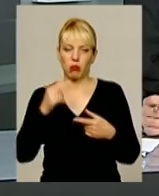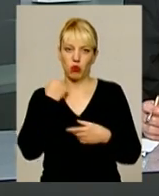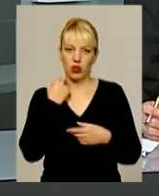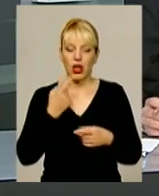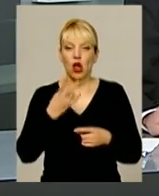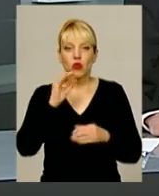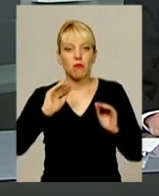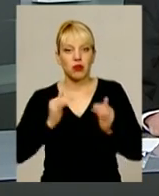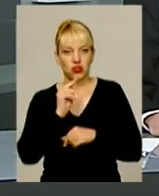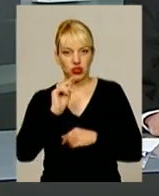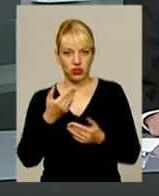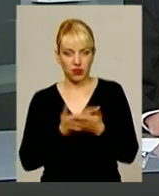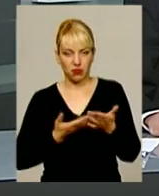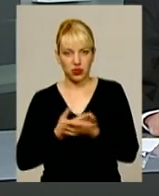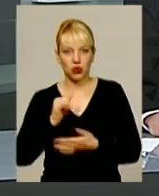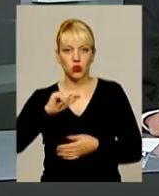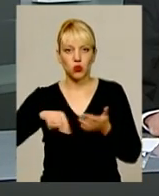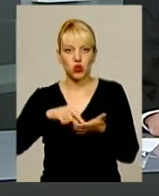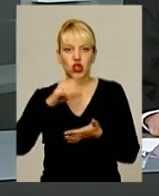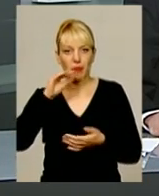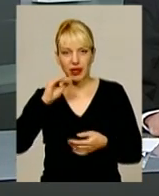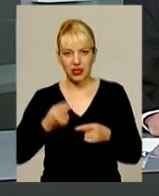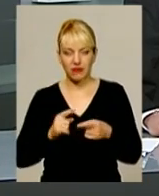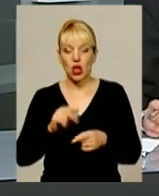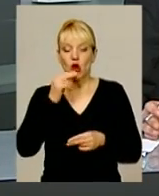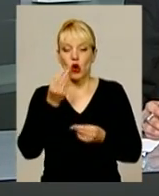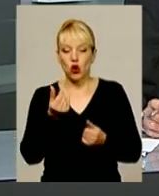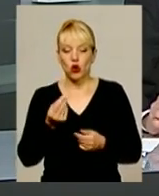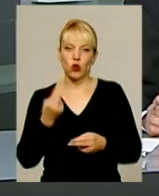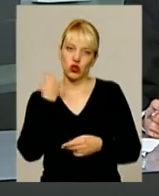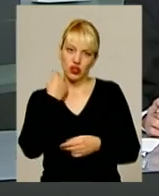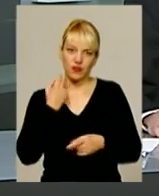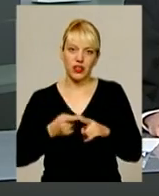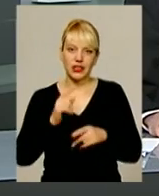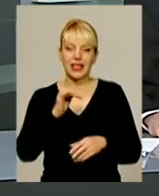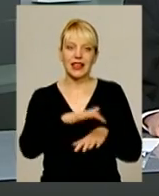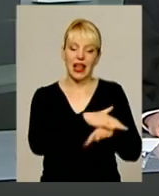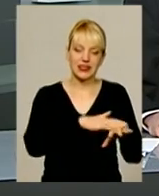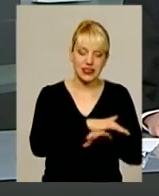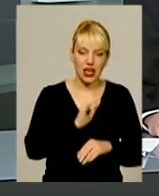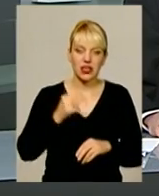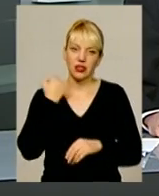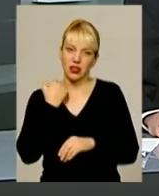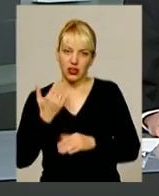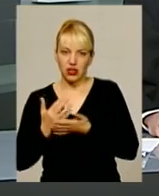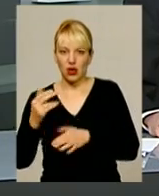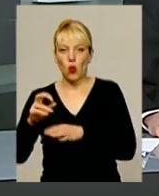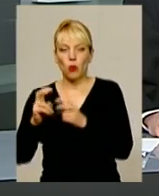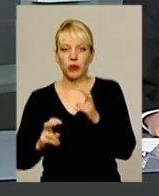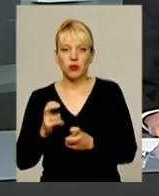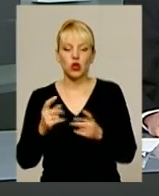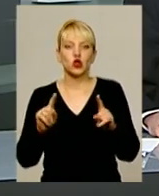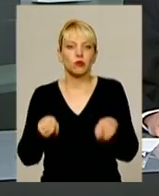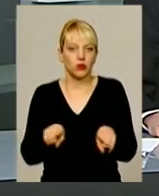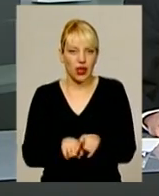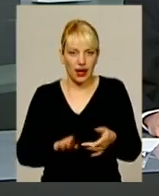значно нижча, ніж, приміром, у Шепетівці. Гроші тут винні і населення, і підприємства. Чому склалася така ситуація та